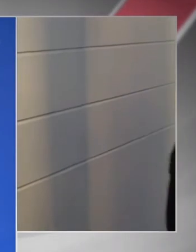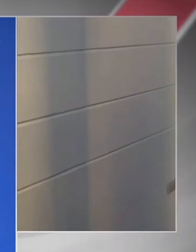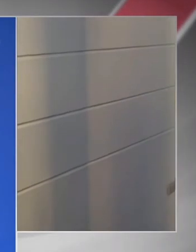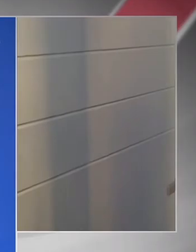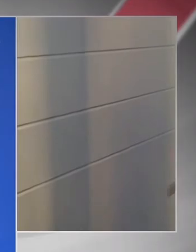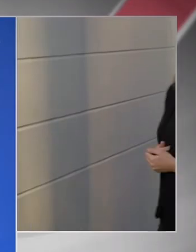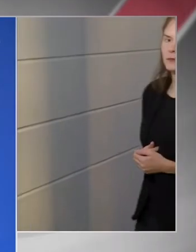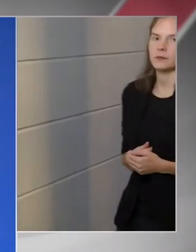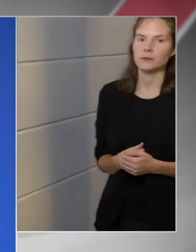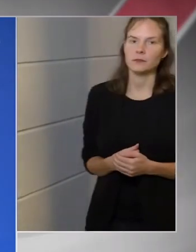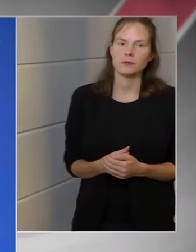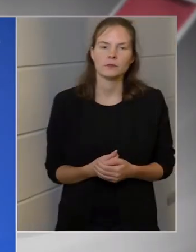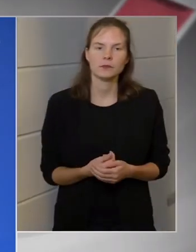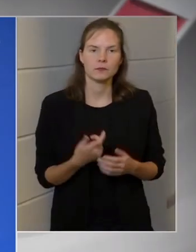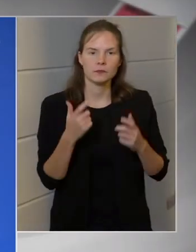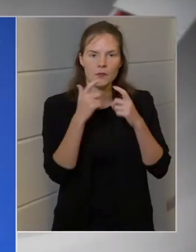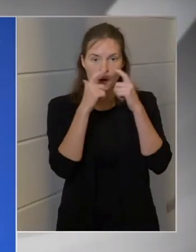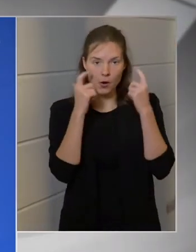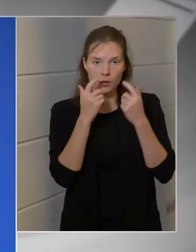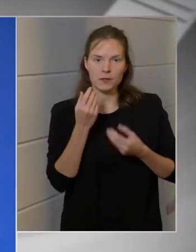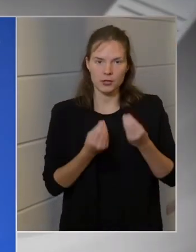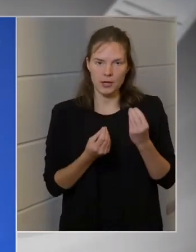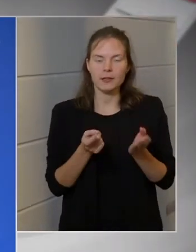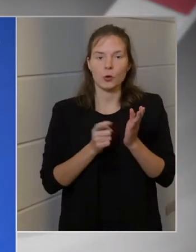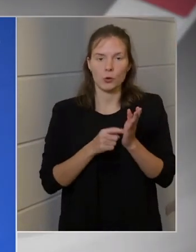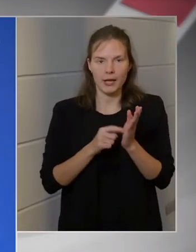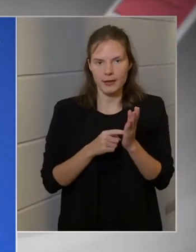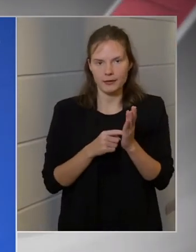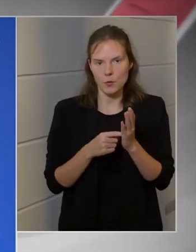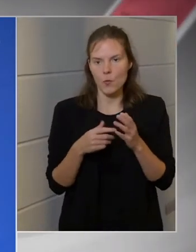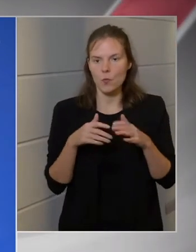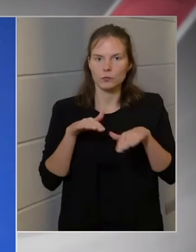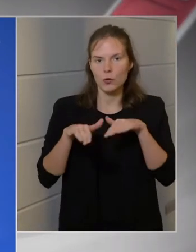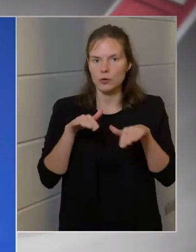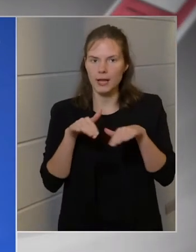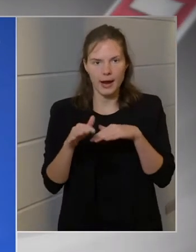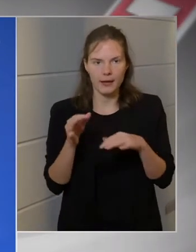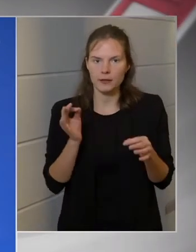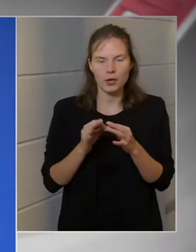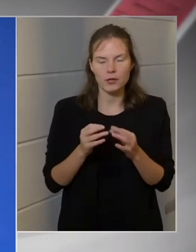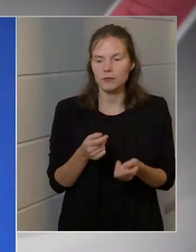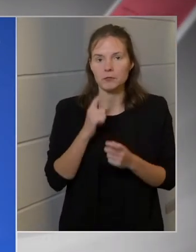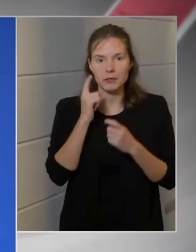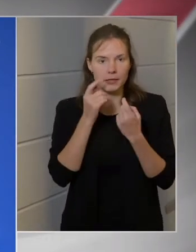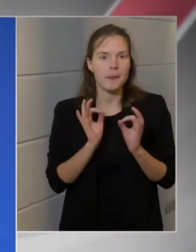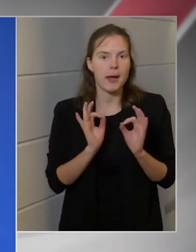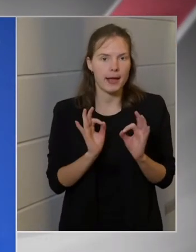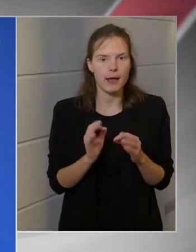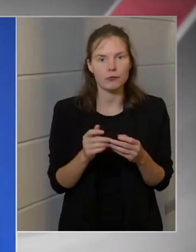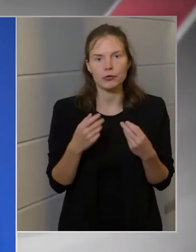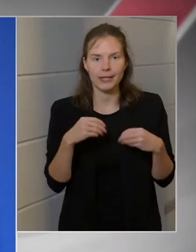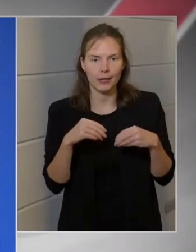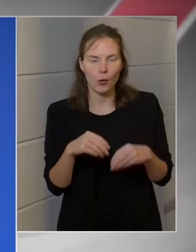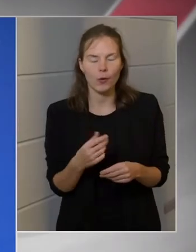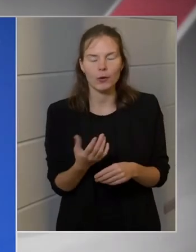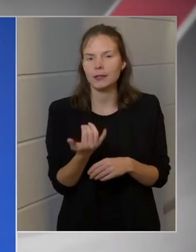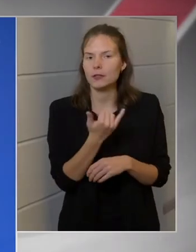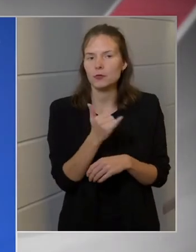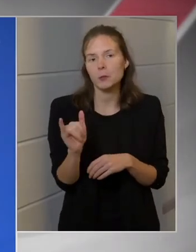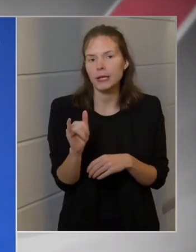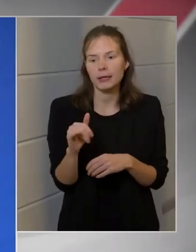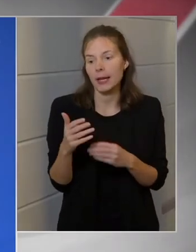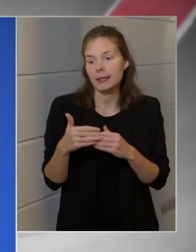maszkviselést kötelezően előírjuk a tömegközlekedésben. Szerintem ez helyes és indokolt, és egyébként pedig mindenki